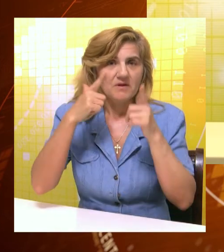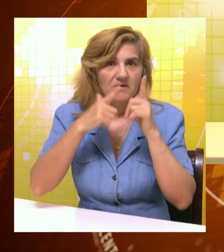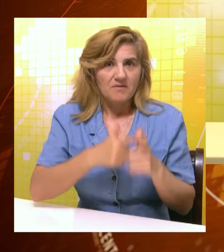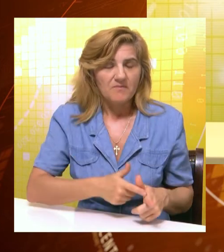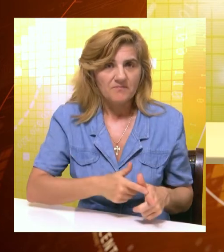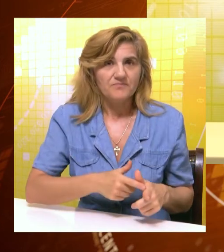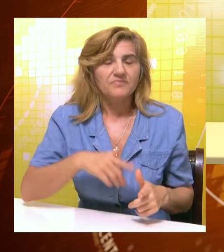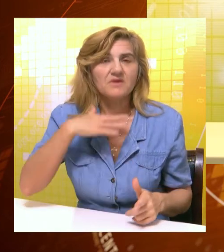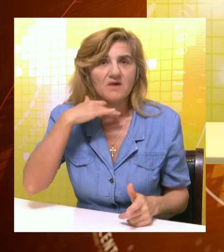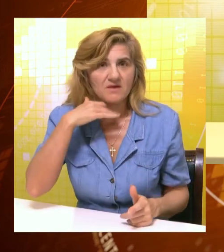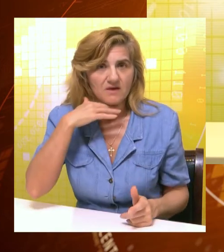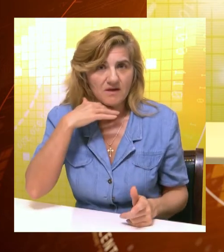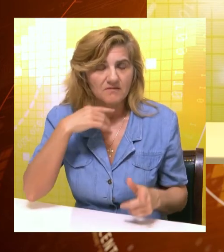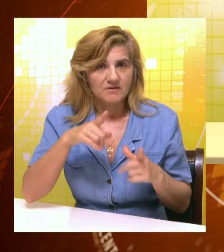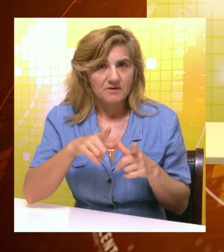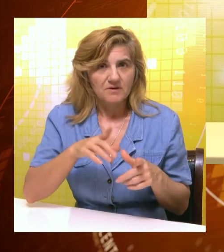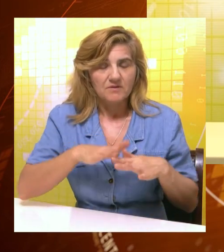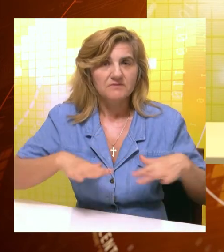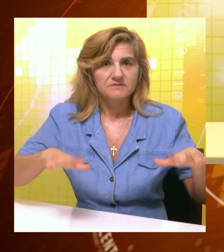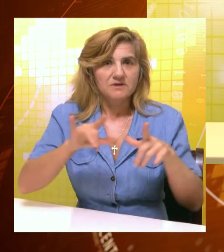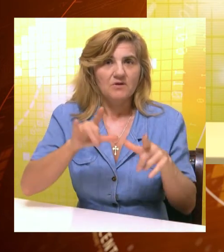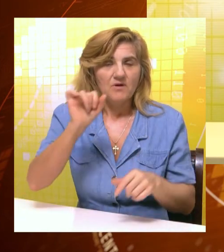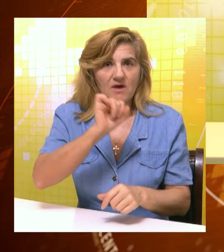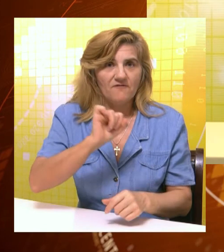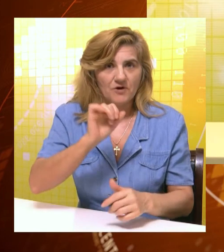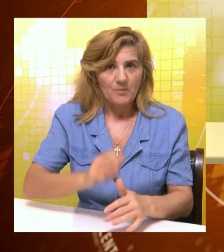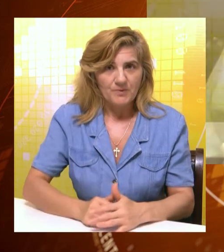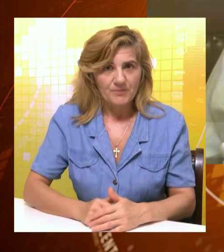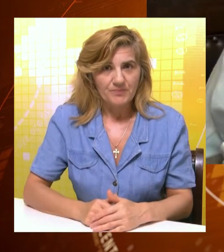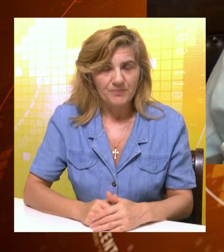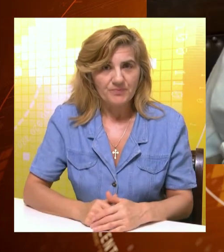subotičkih jevreja u koncentracione logore širom Evrope.